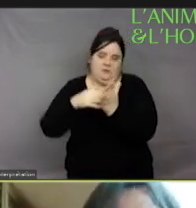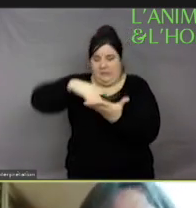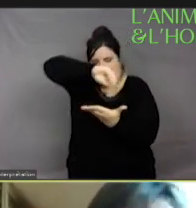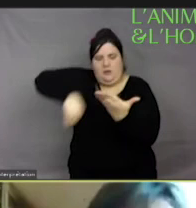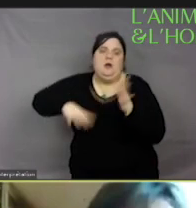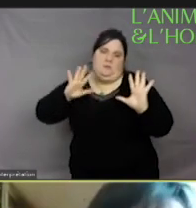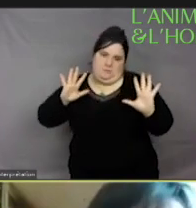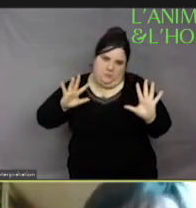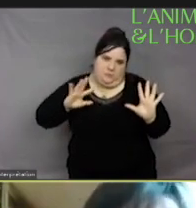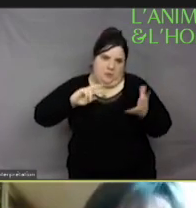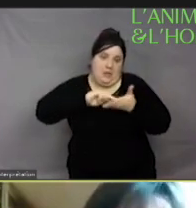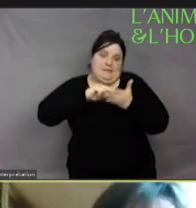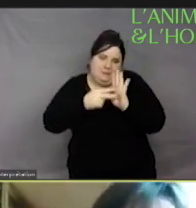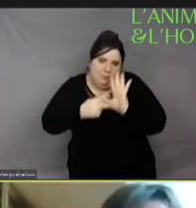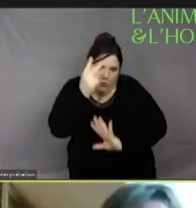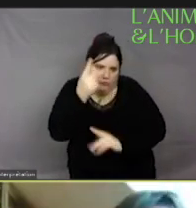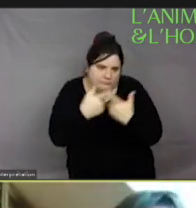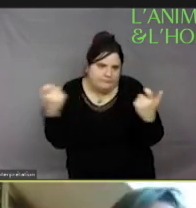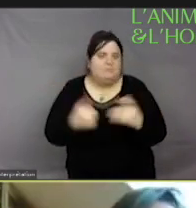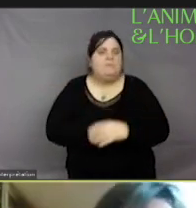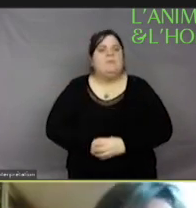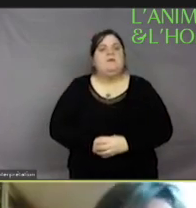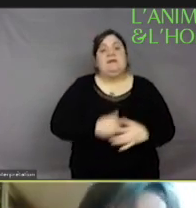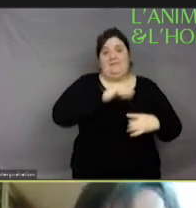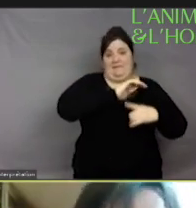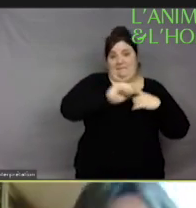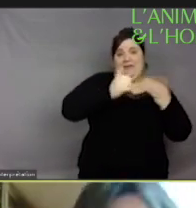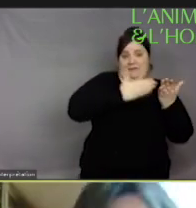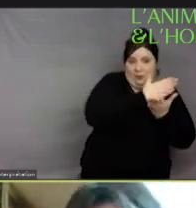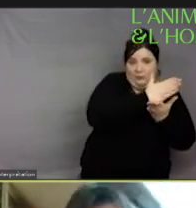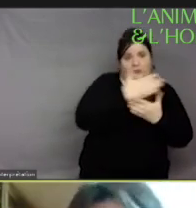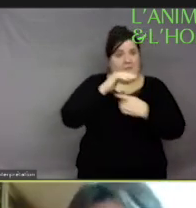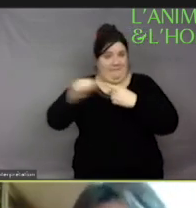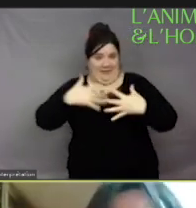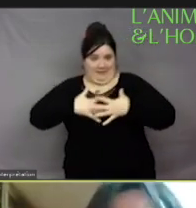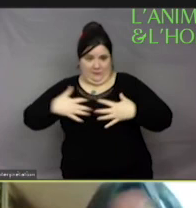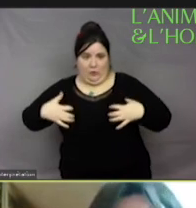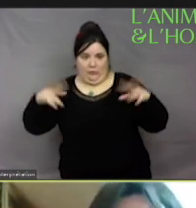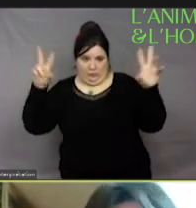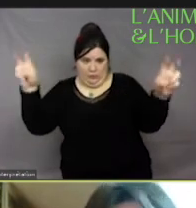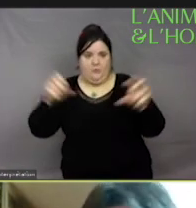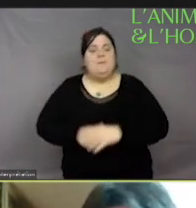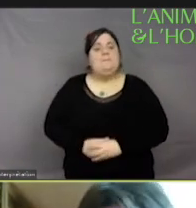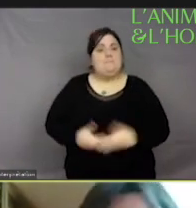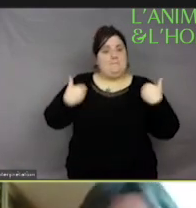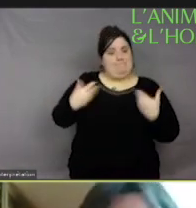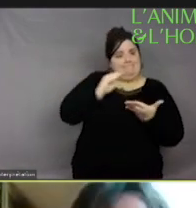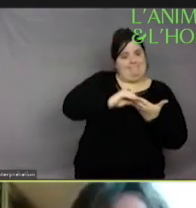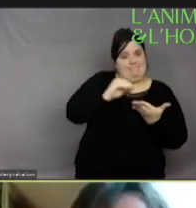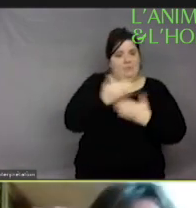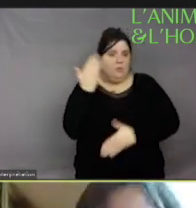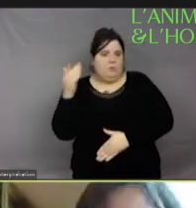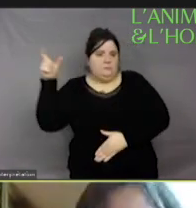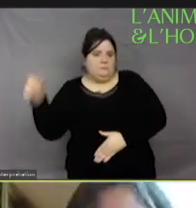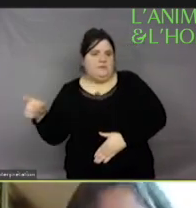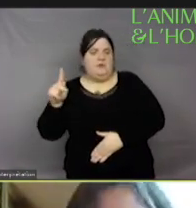dans Faire sens, faire science que j'ai co-écrit avec Yacourt Zwesteux, et là, il faut un petit peu plus s'accrocher, c'est vraiment